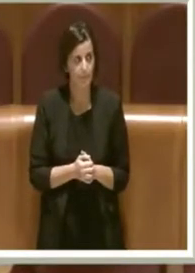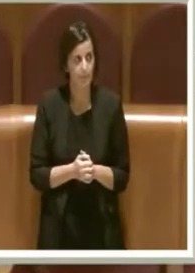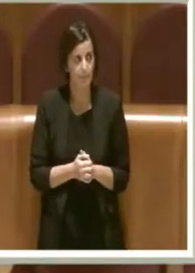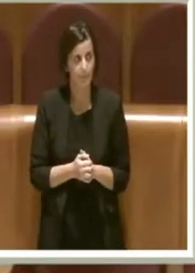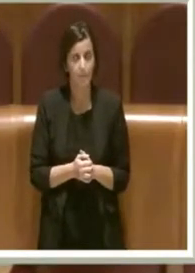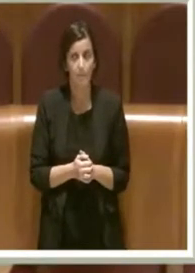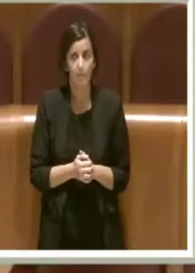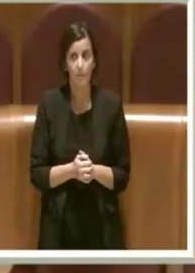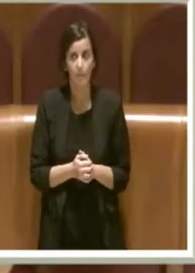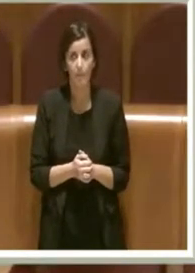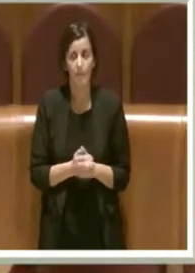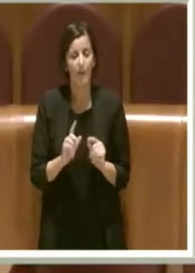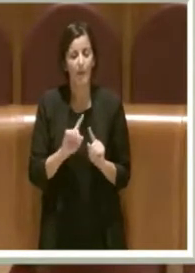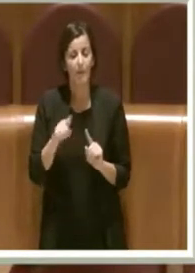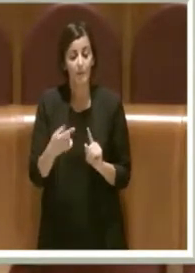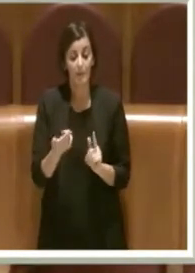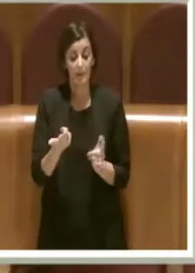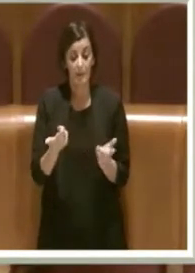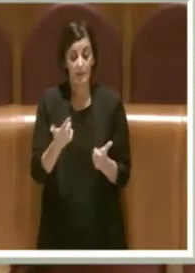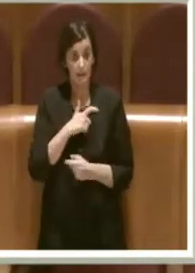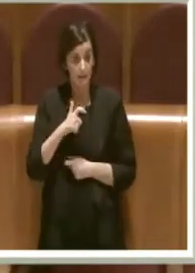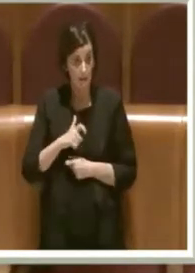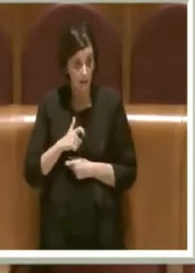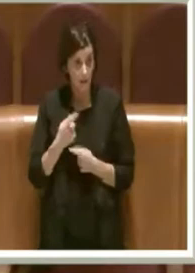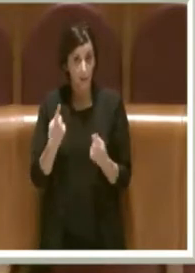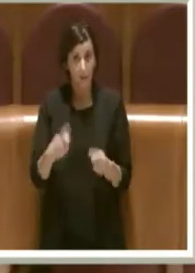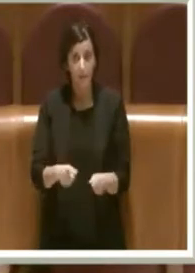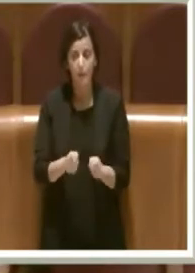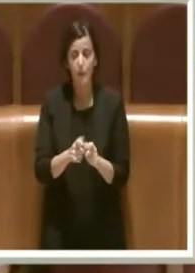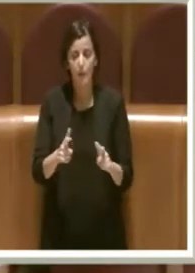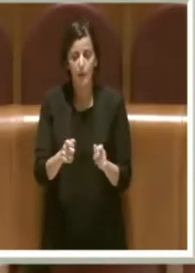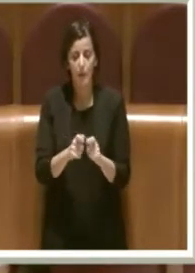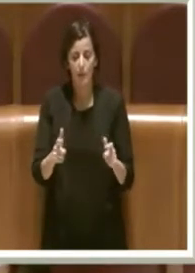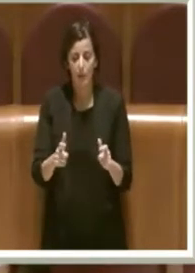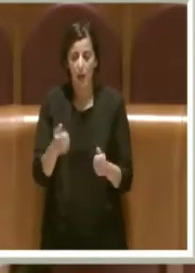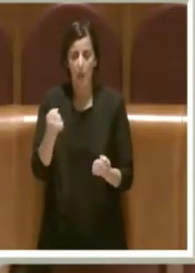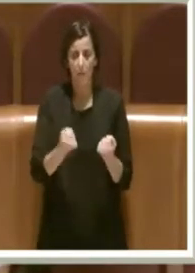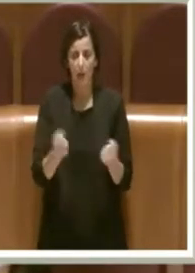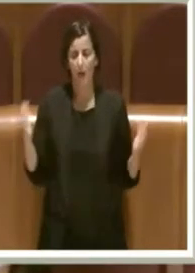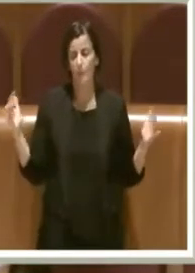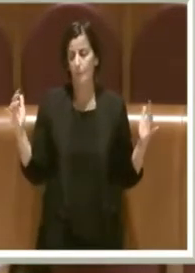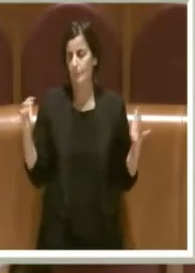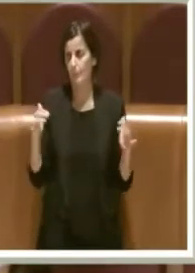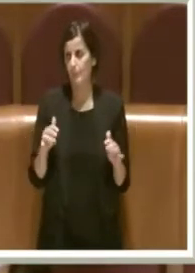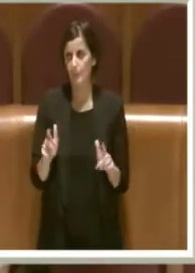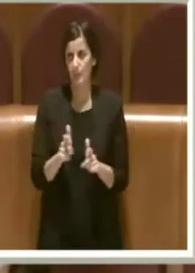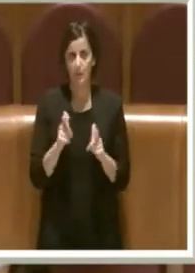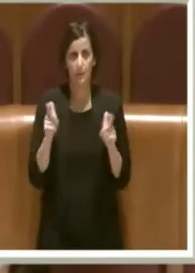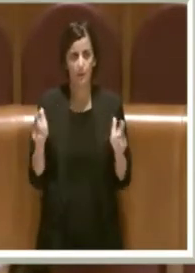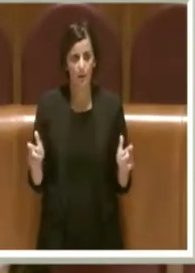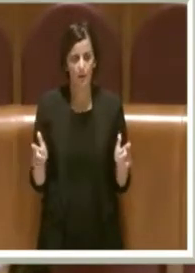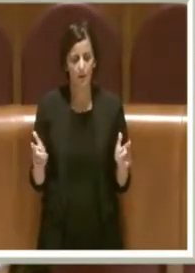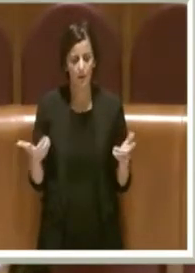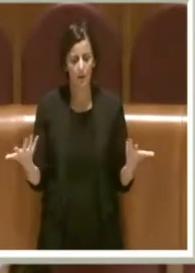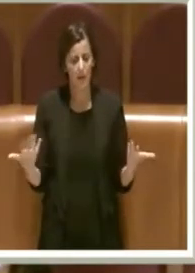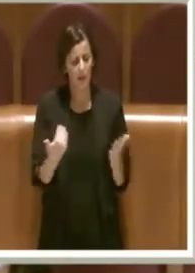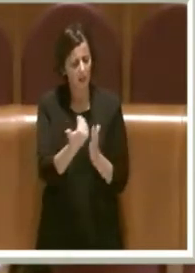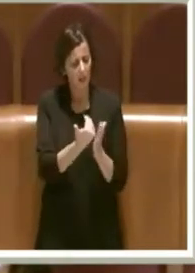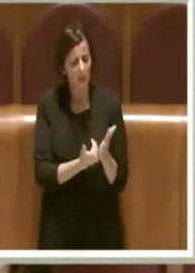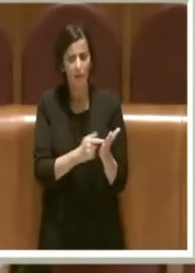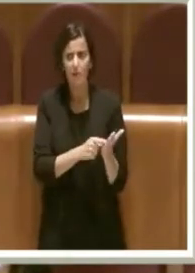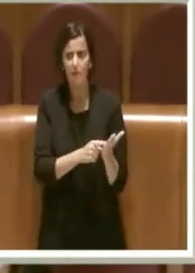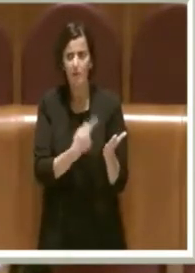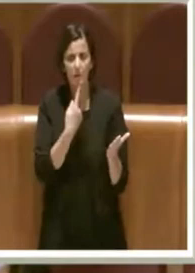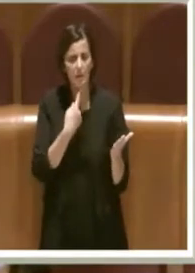Poi questa sindaco è una città invasa dalle macchine e nel suo documento non si